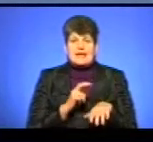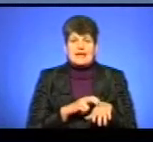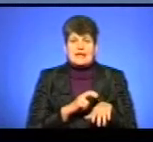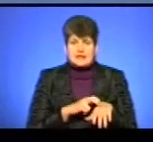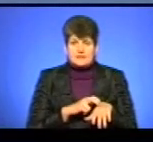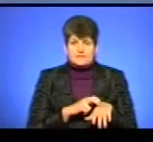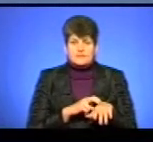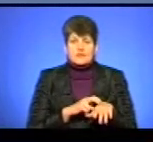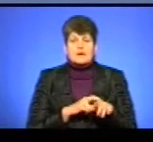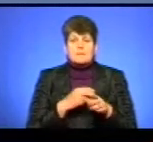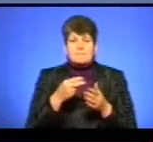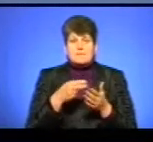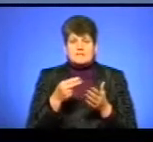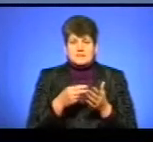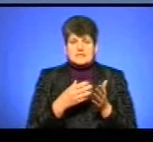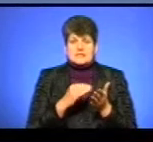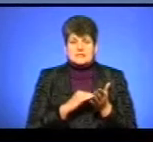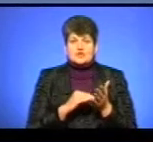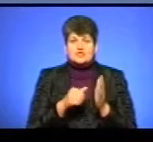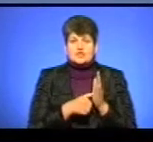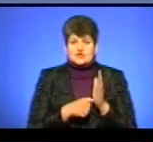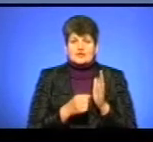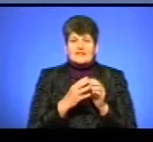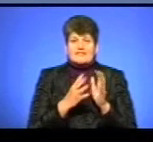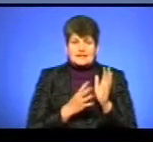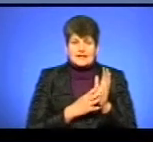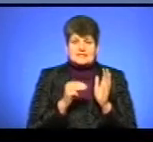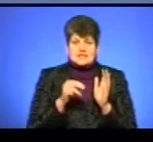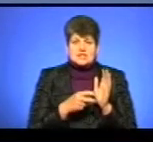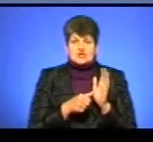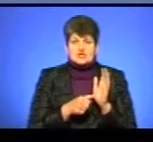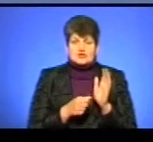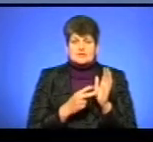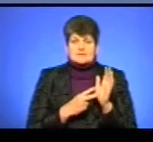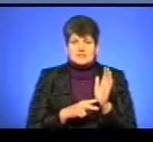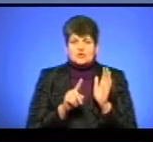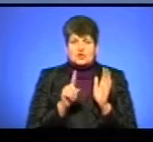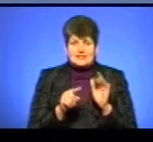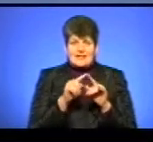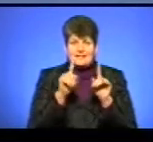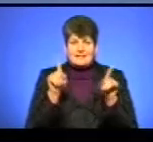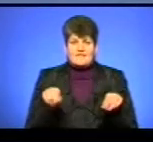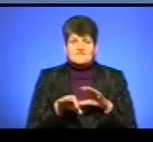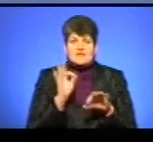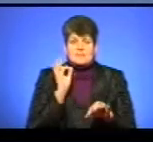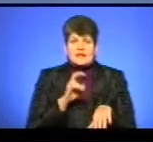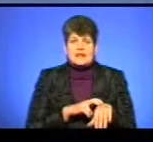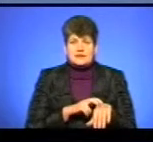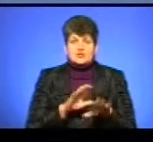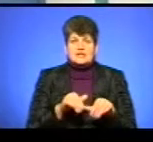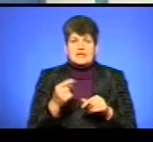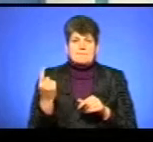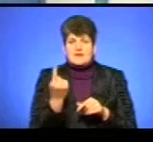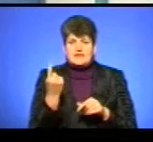початку підписної кампанії підписано 619 671 декларація про вибір лікаря, що надає первинну